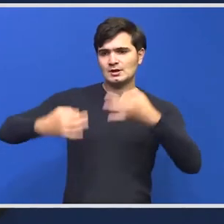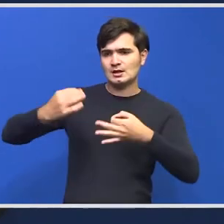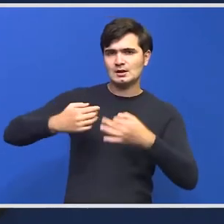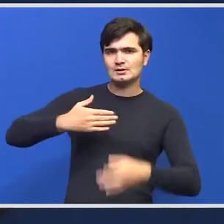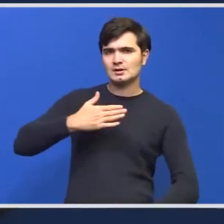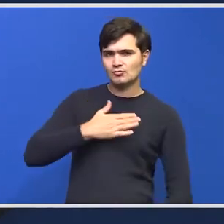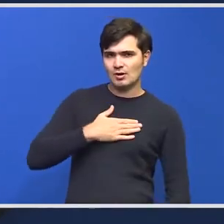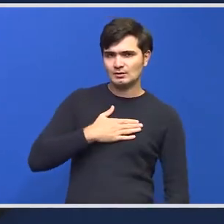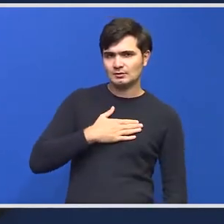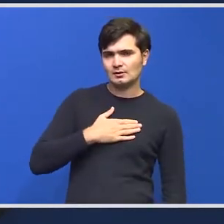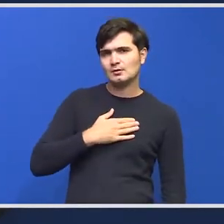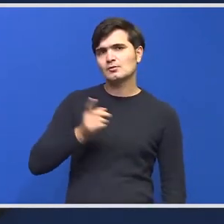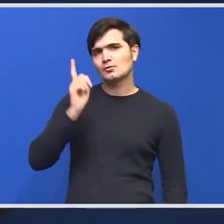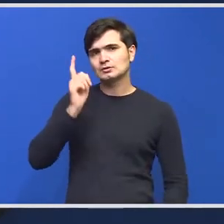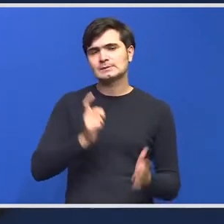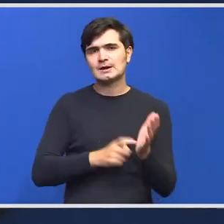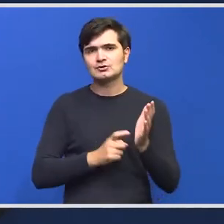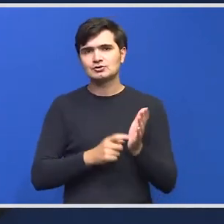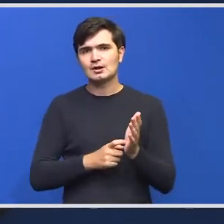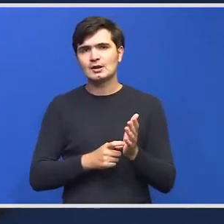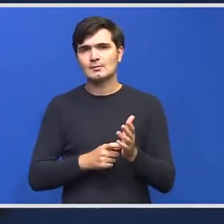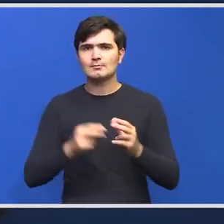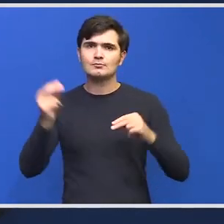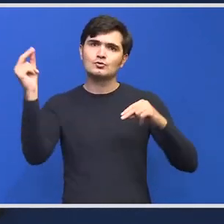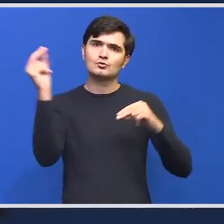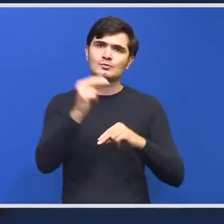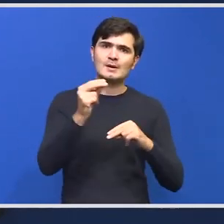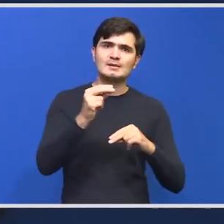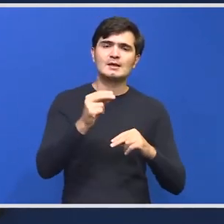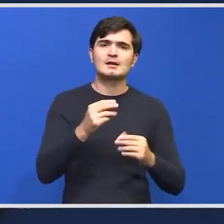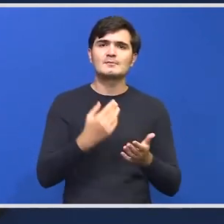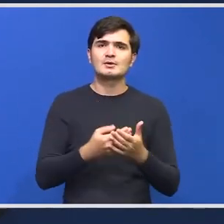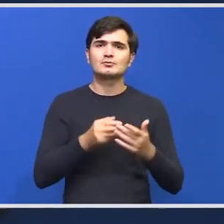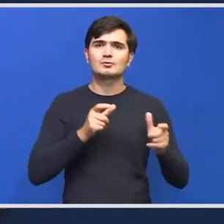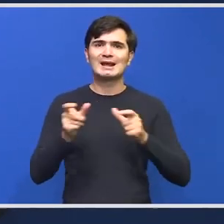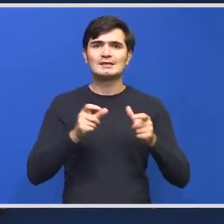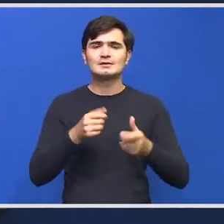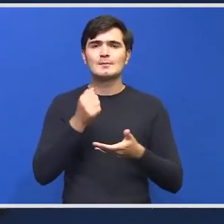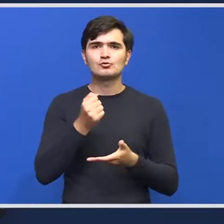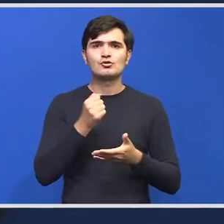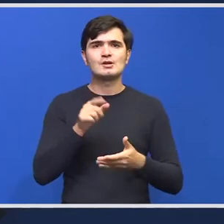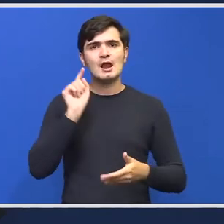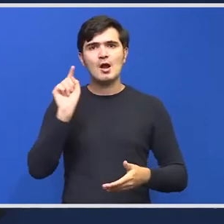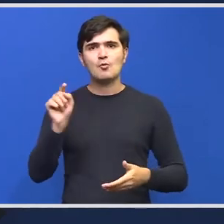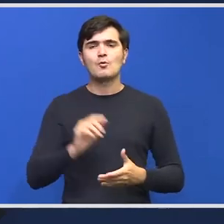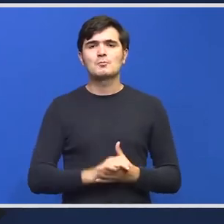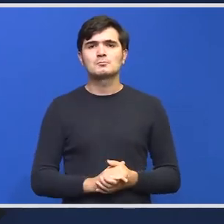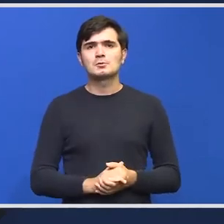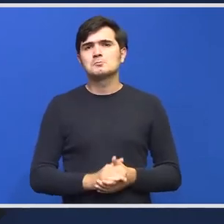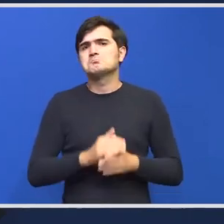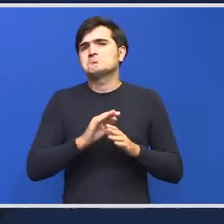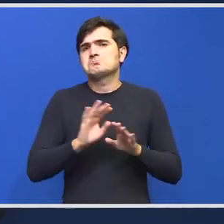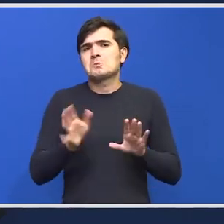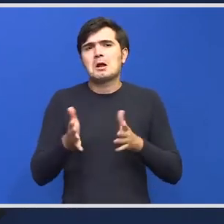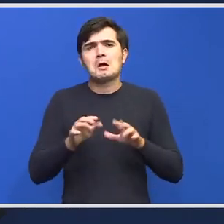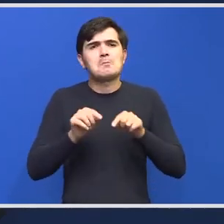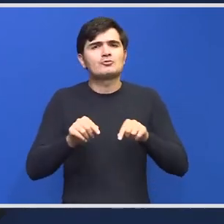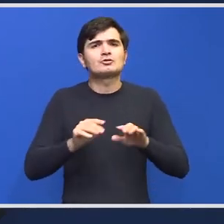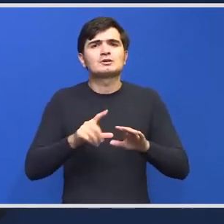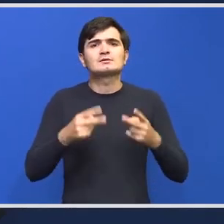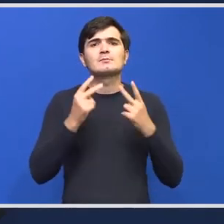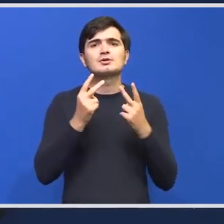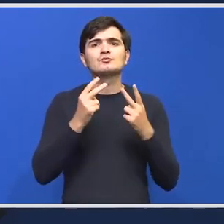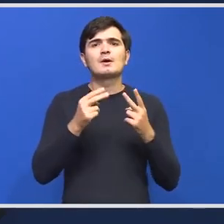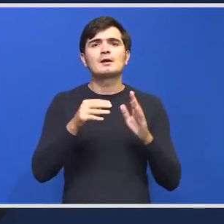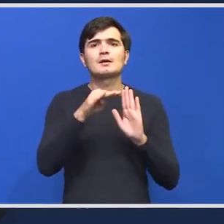noastră vom solicita suplimentări de credită bugetare acolo. Cam acestea sunt principalele